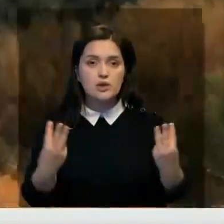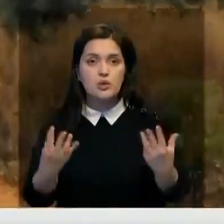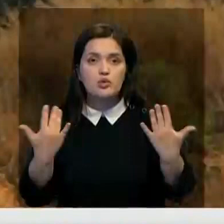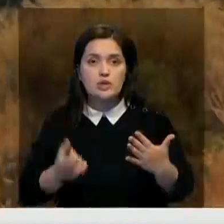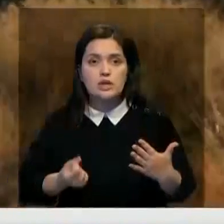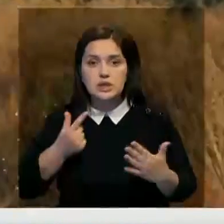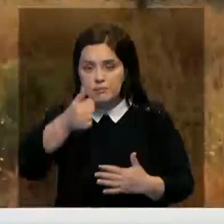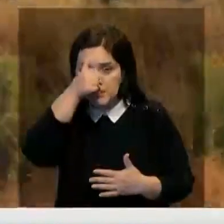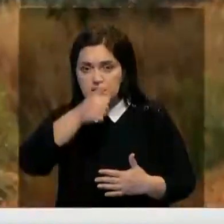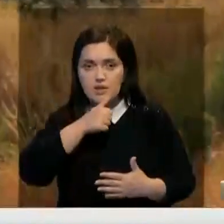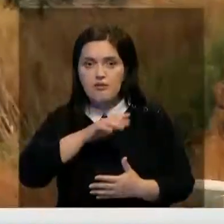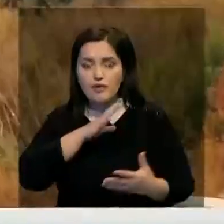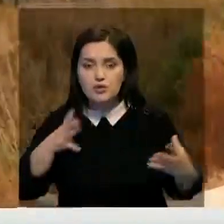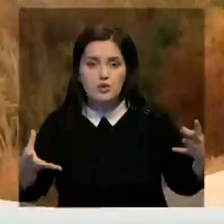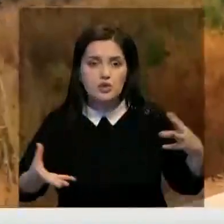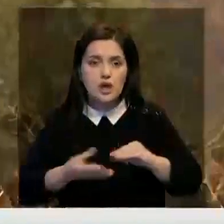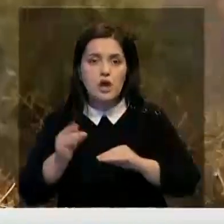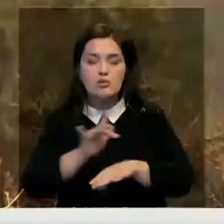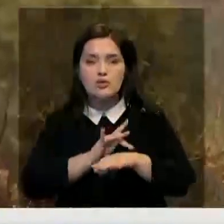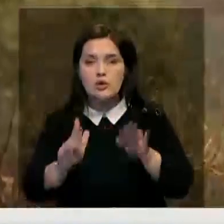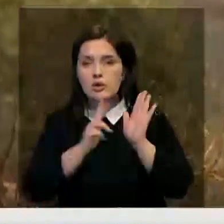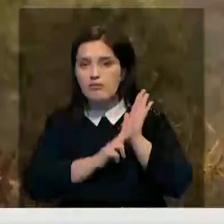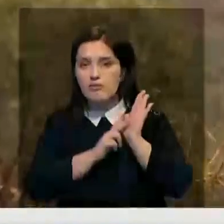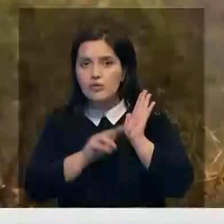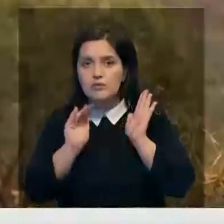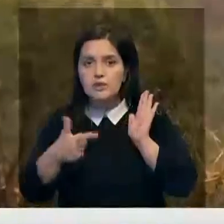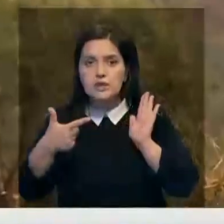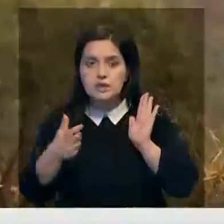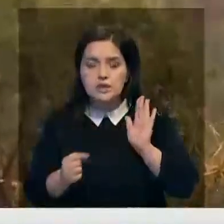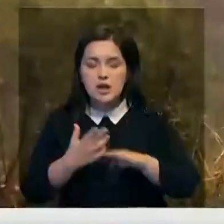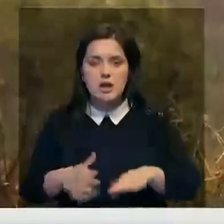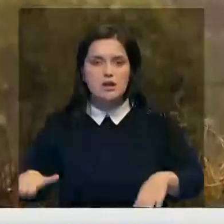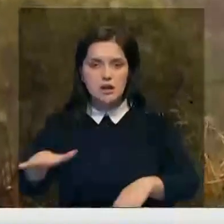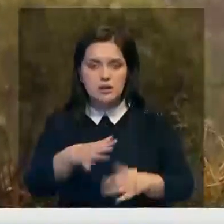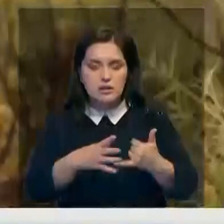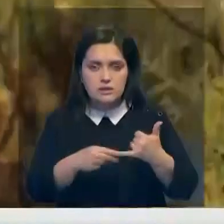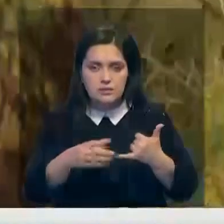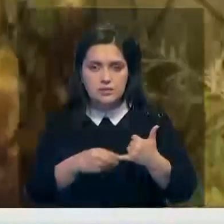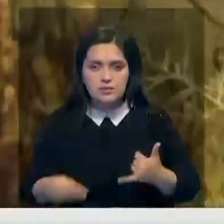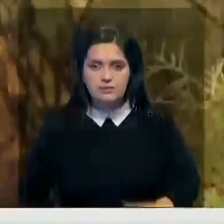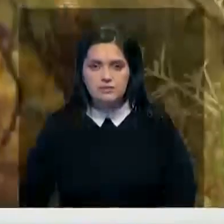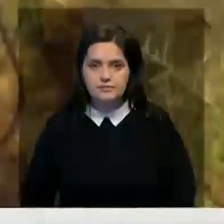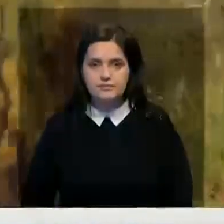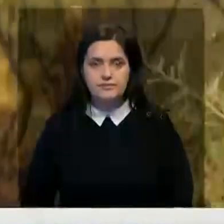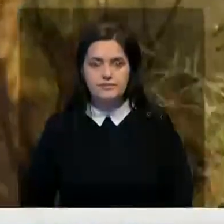стране уже несколько месяцев. В общей сложности они уничтожили 80 тысяч гектаров территории.